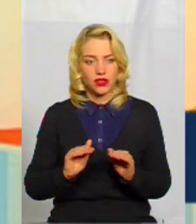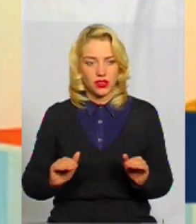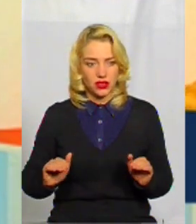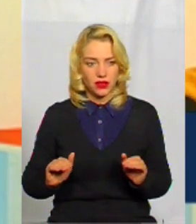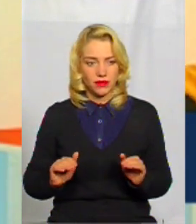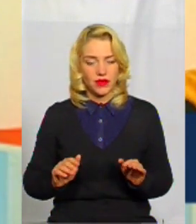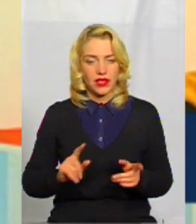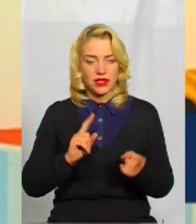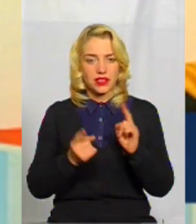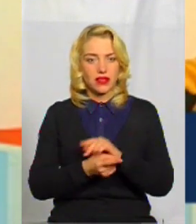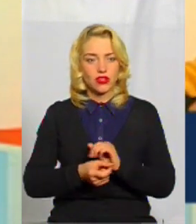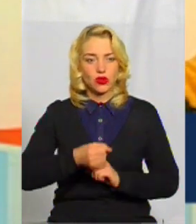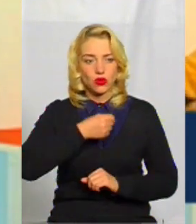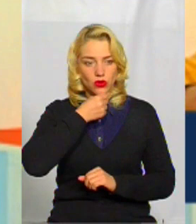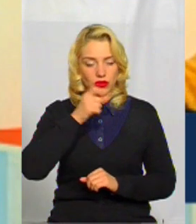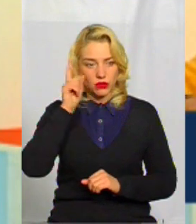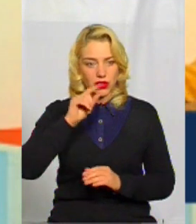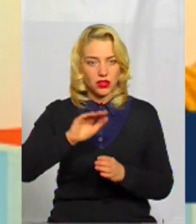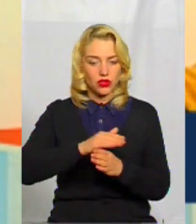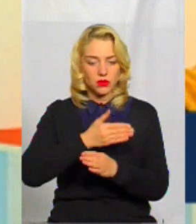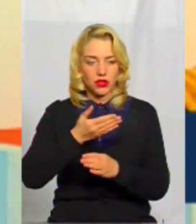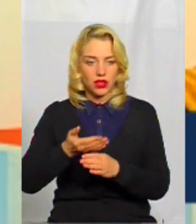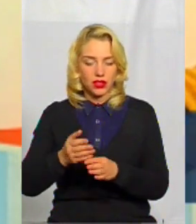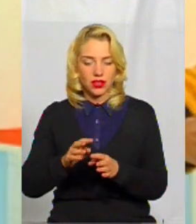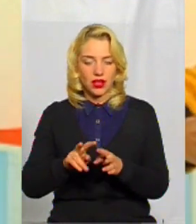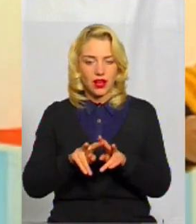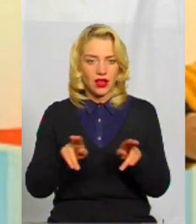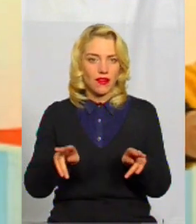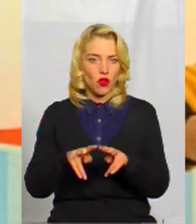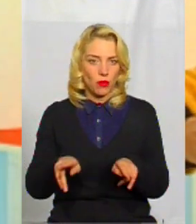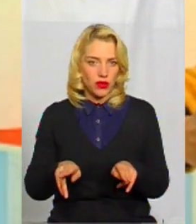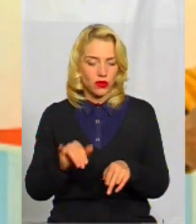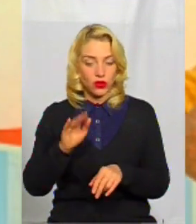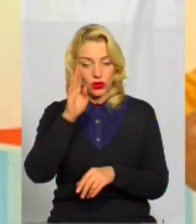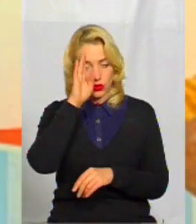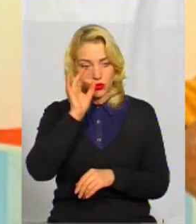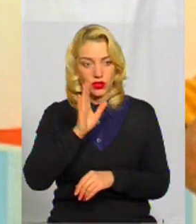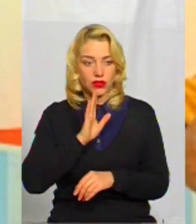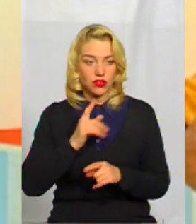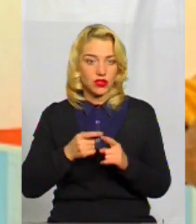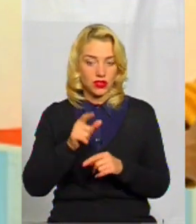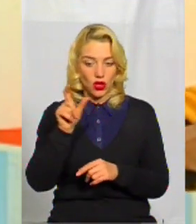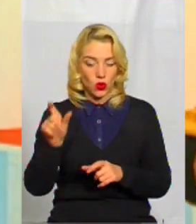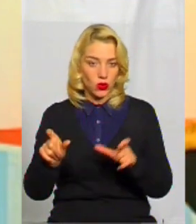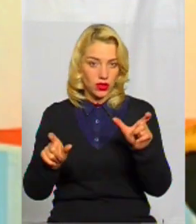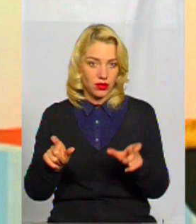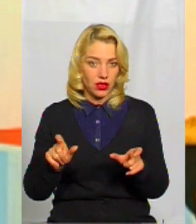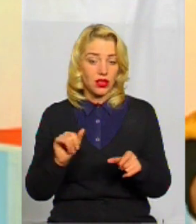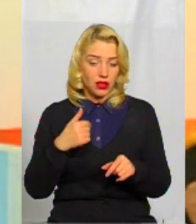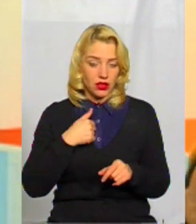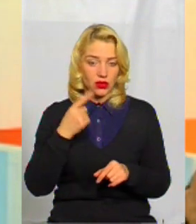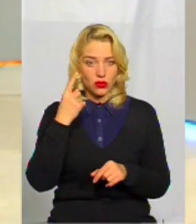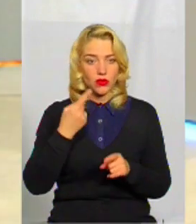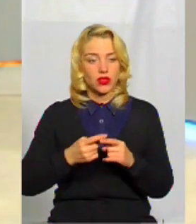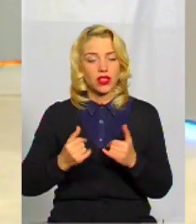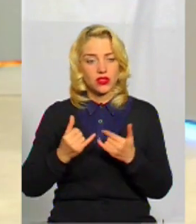ставши дорослими, вміли розпреділяти рівномірно. Тому що і хлопчик, і дівчинка – це ж людина. І я думаю, що